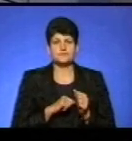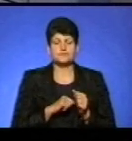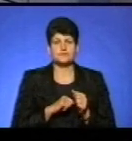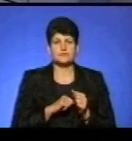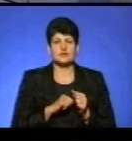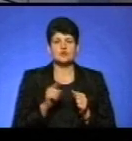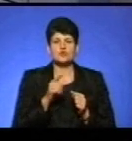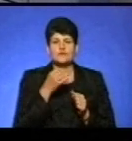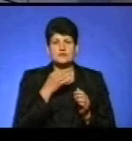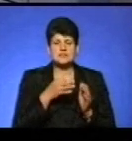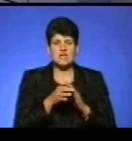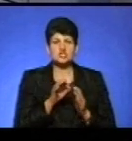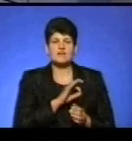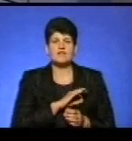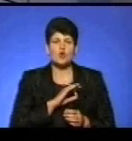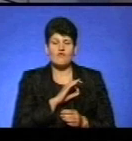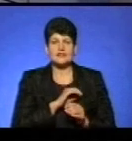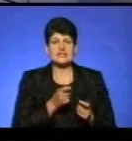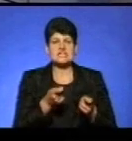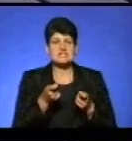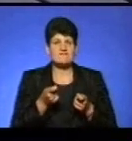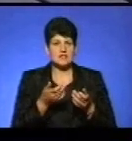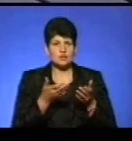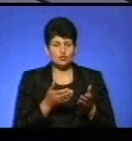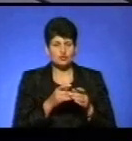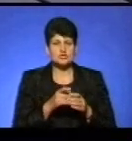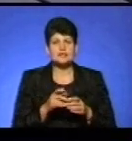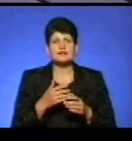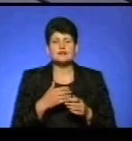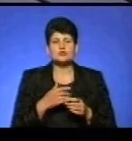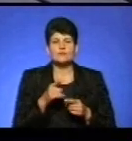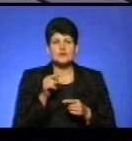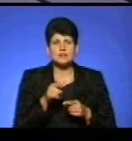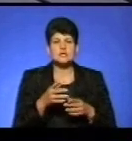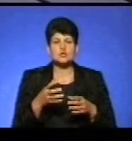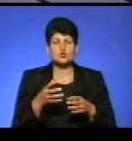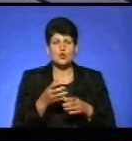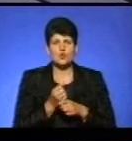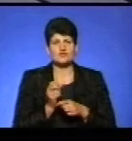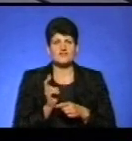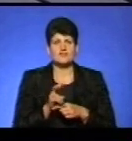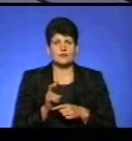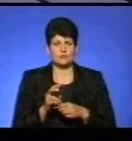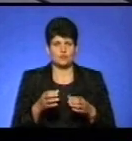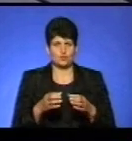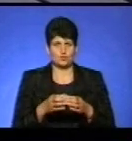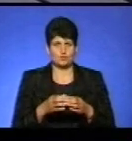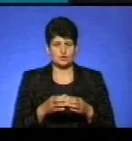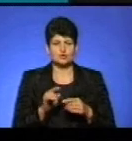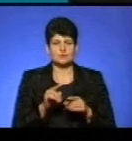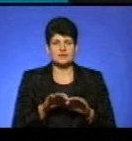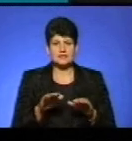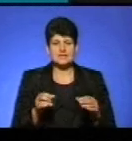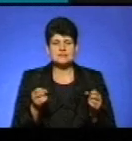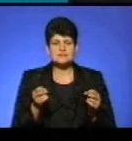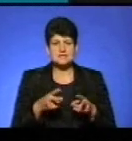ви скажете вихователям і завідуючим, для того, щоб вони скорочували відвідуваність групи, щоб діти